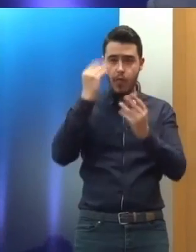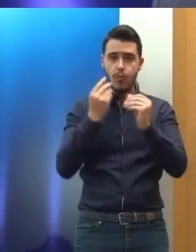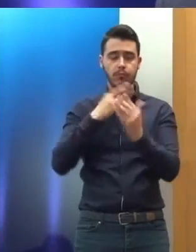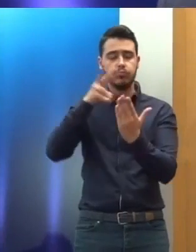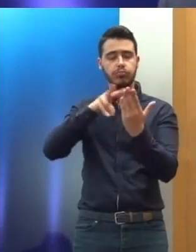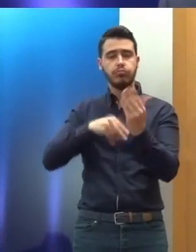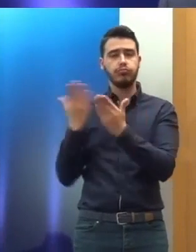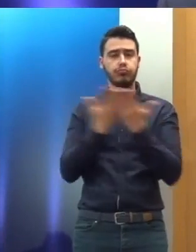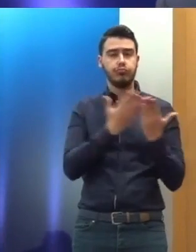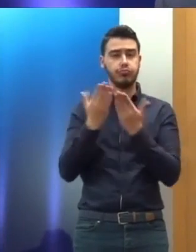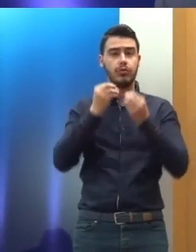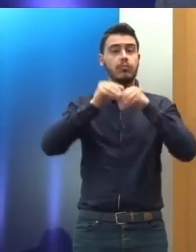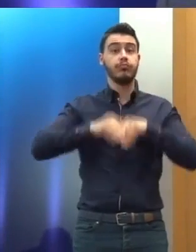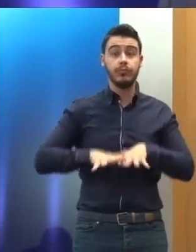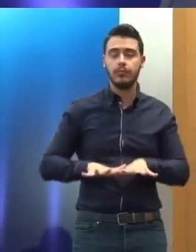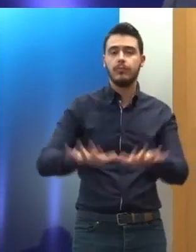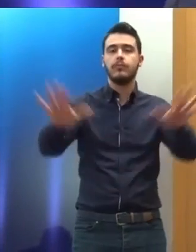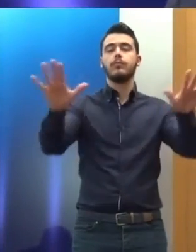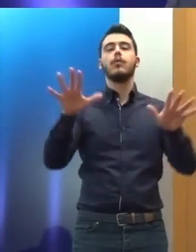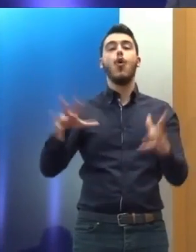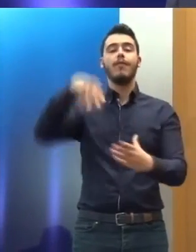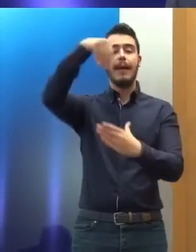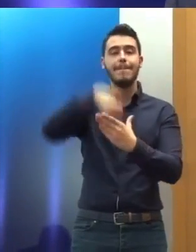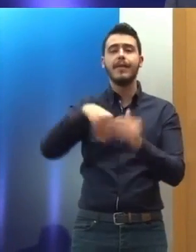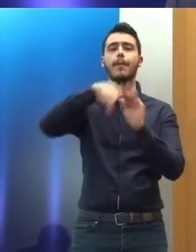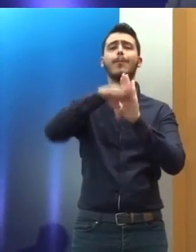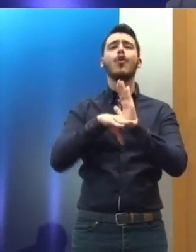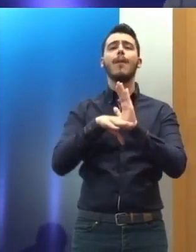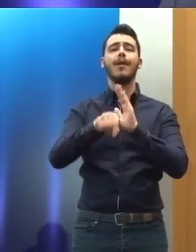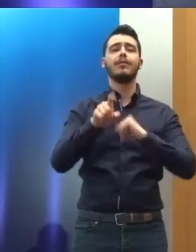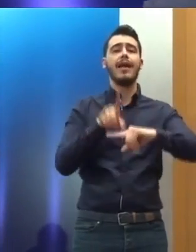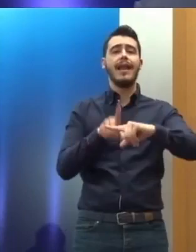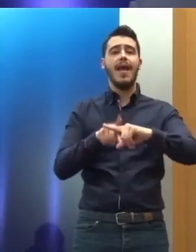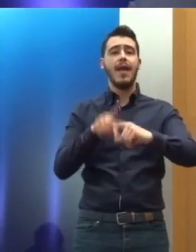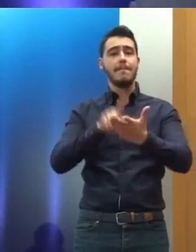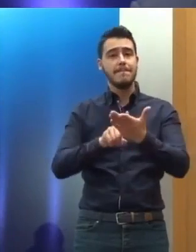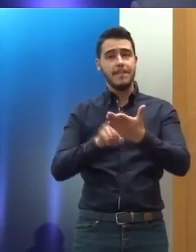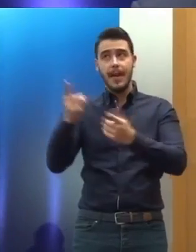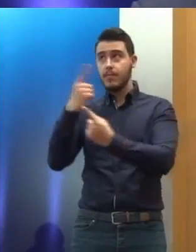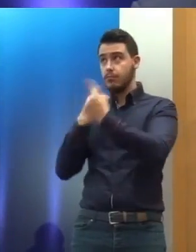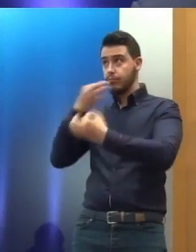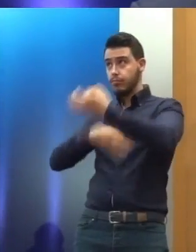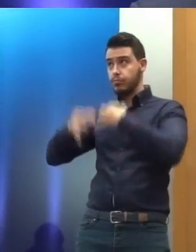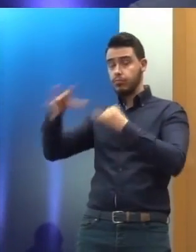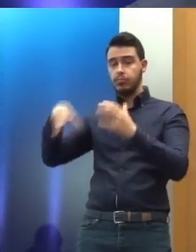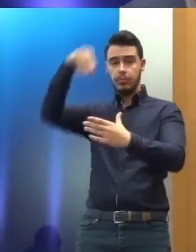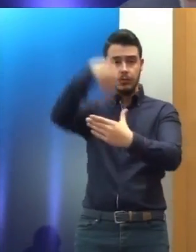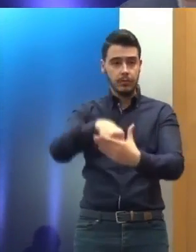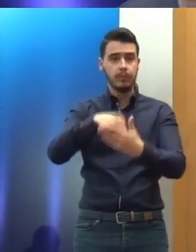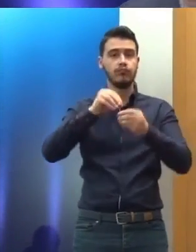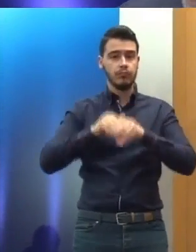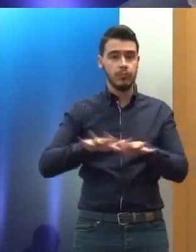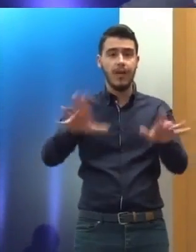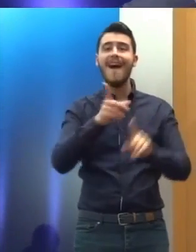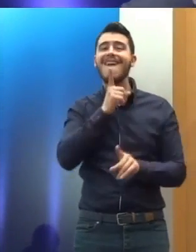μέρος των πολιτικών προγραμμάτων δράσης που θα αναληφθούν. Και αυτή ακριβώς η συνάντηση είναι μια πρώτη πάρα